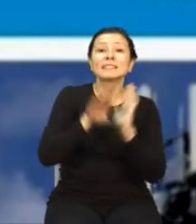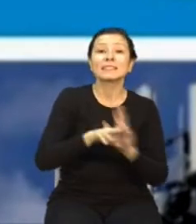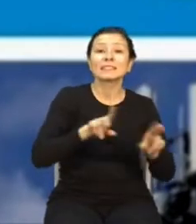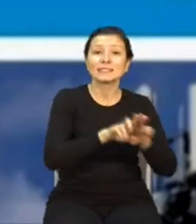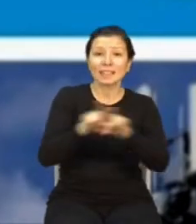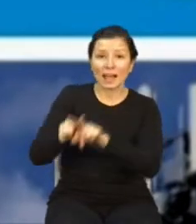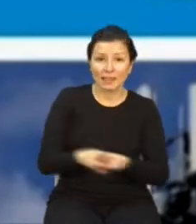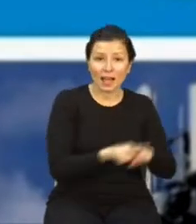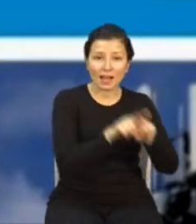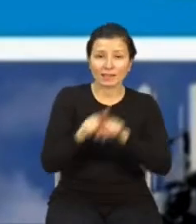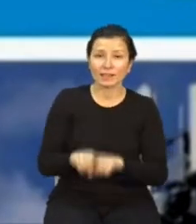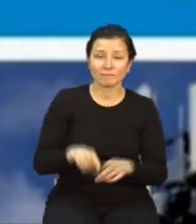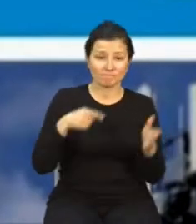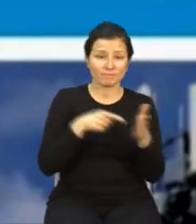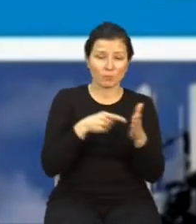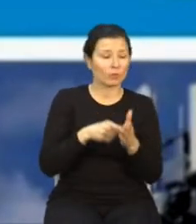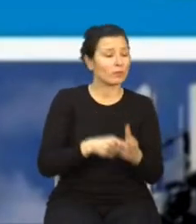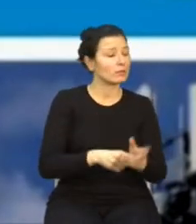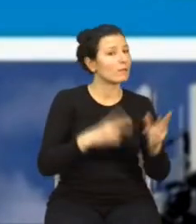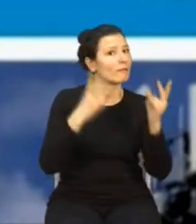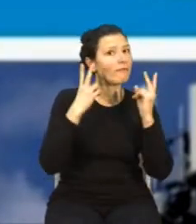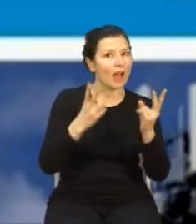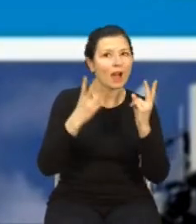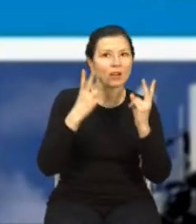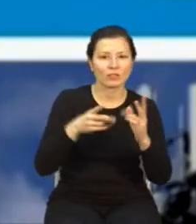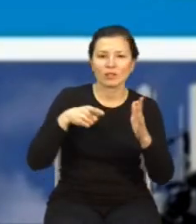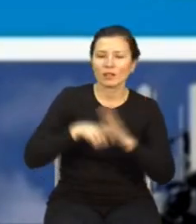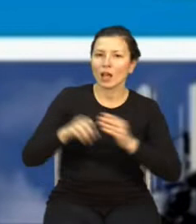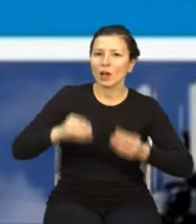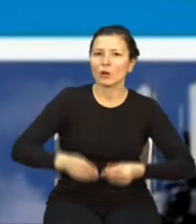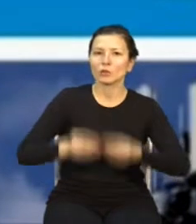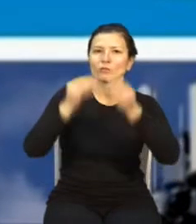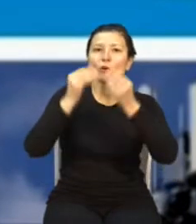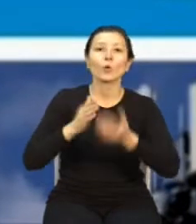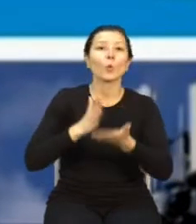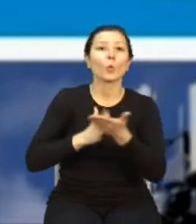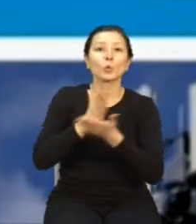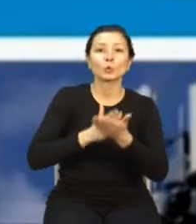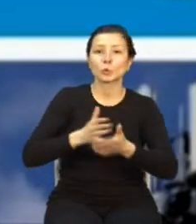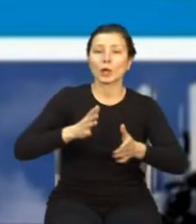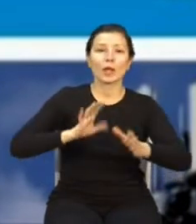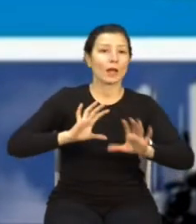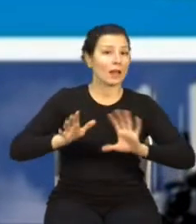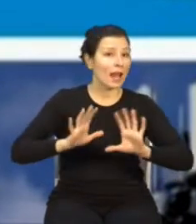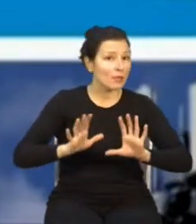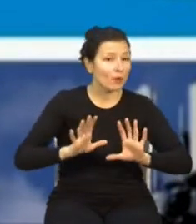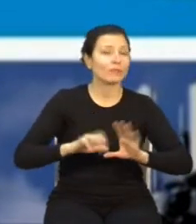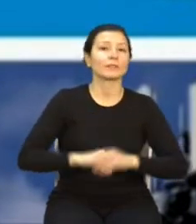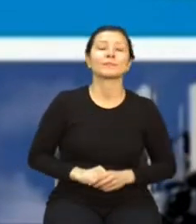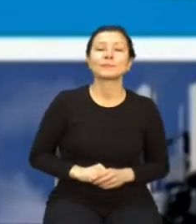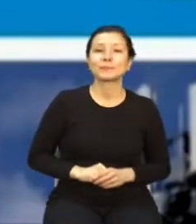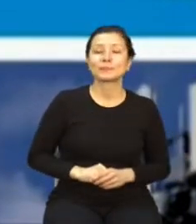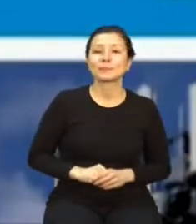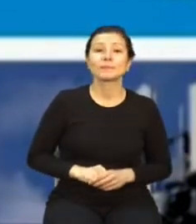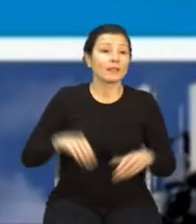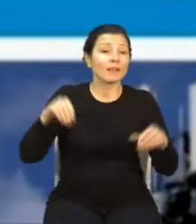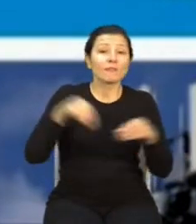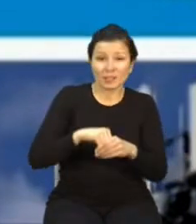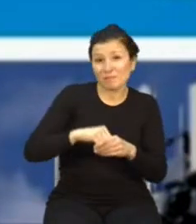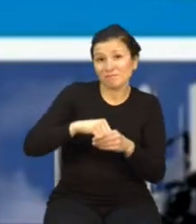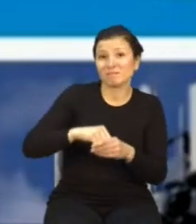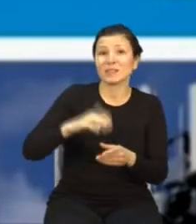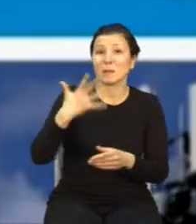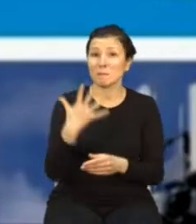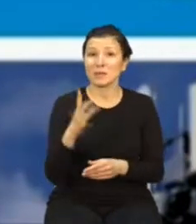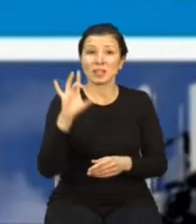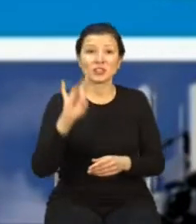zasobów ma fundamentalne znaczenie dla rozwoju usług radiofonicznych, tym takich usług jak 5G